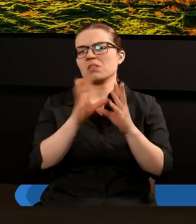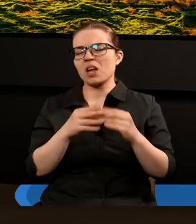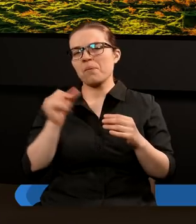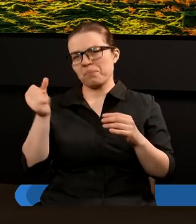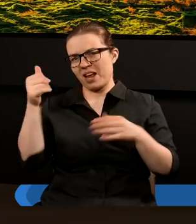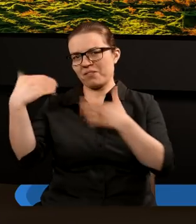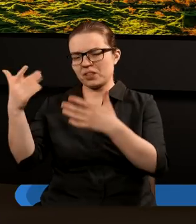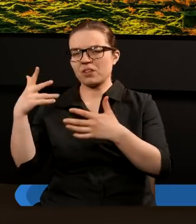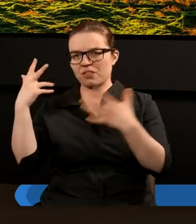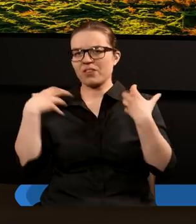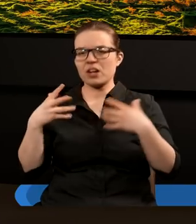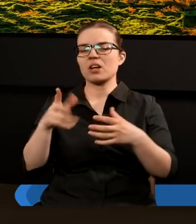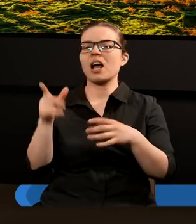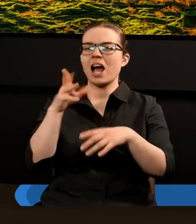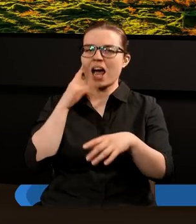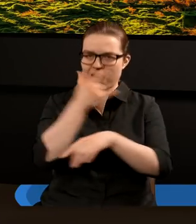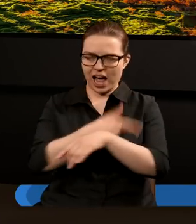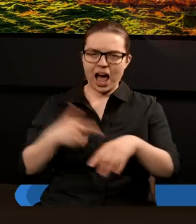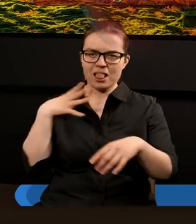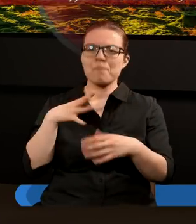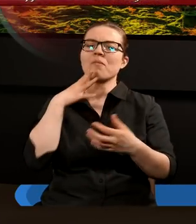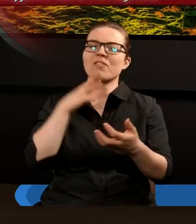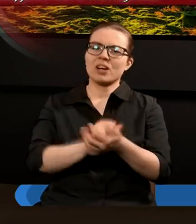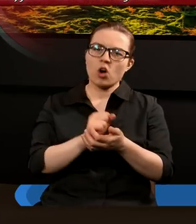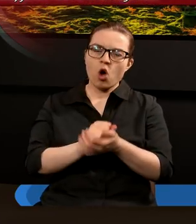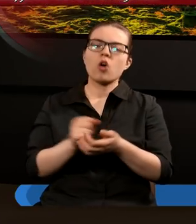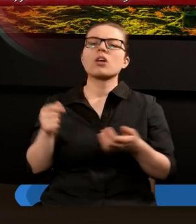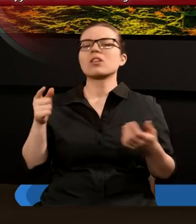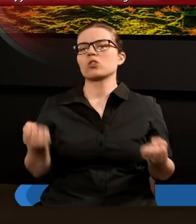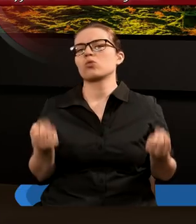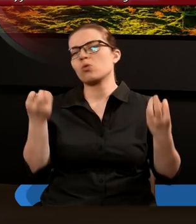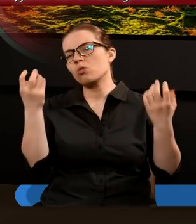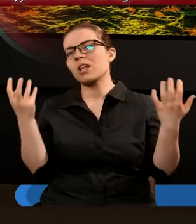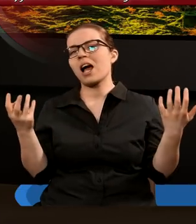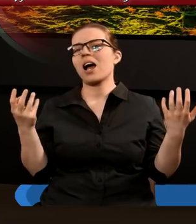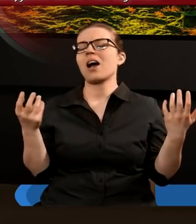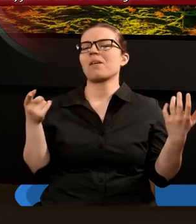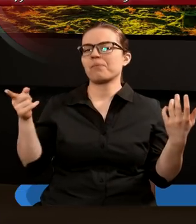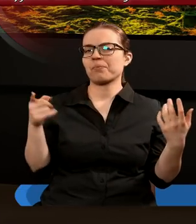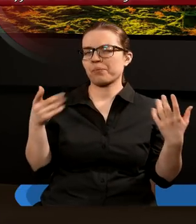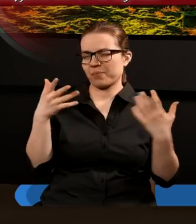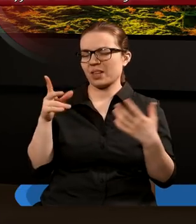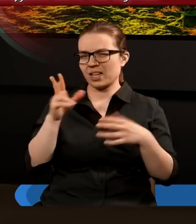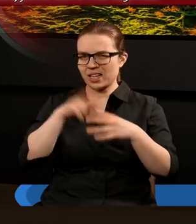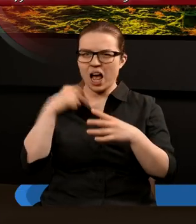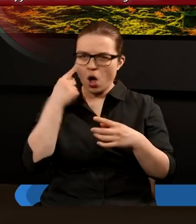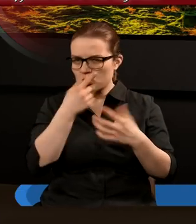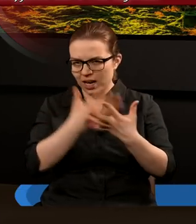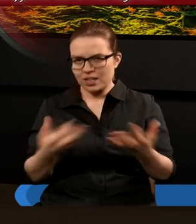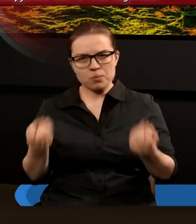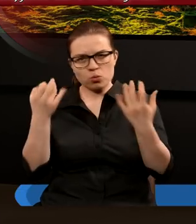zwierzęciu, którego śmiertelna rana była wygojona, czyni wielkie cuda, tak, że i ogień z nieba spuszcza na ziemię na oczach ludzi